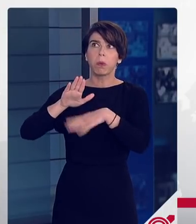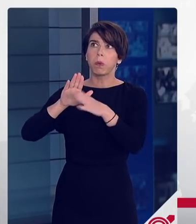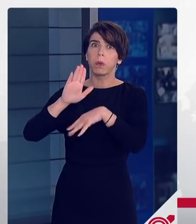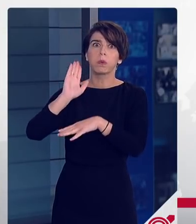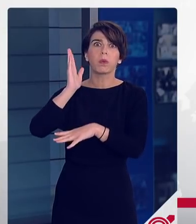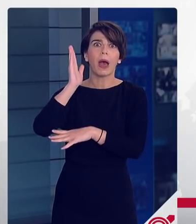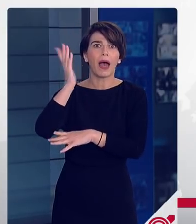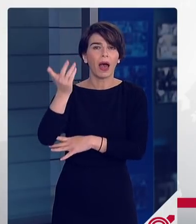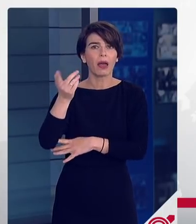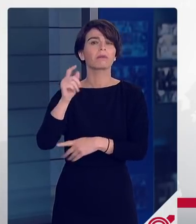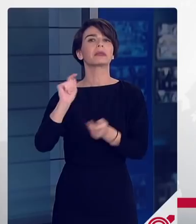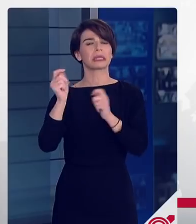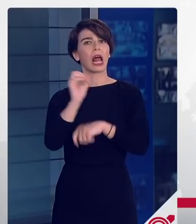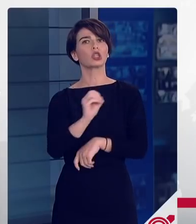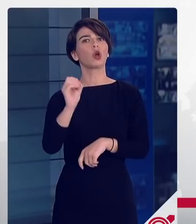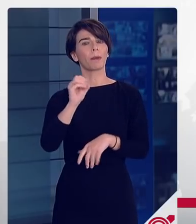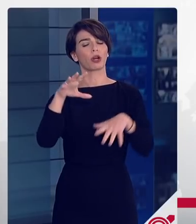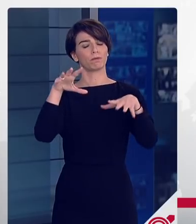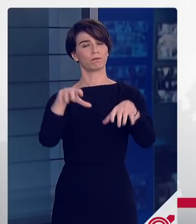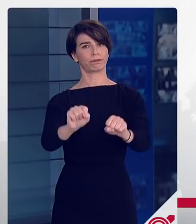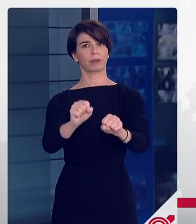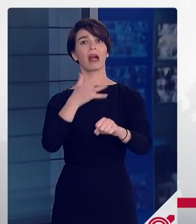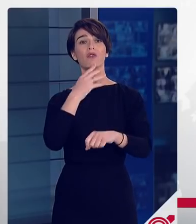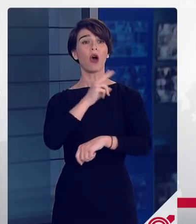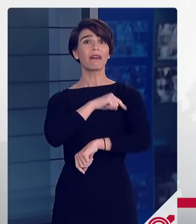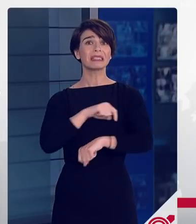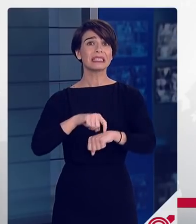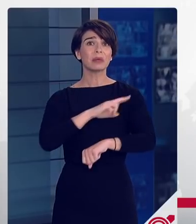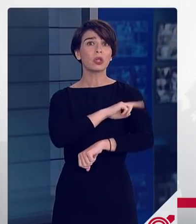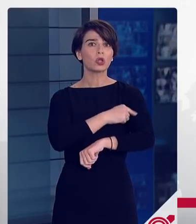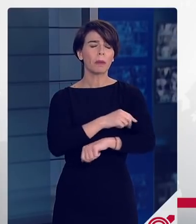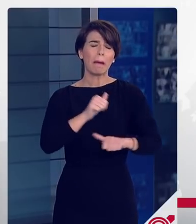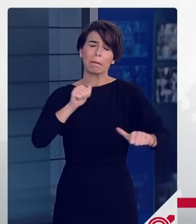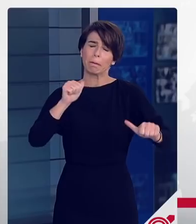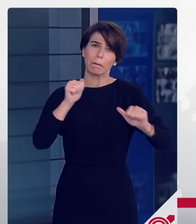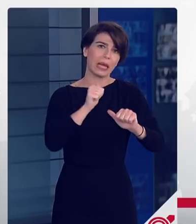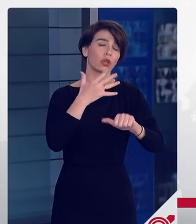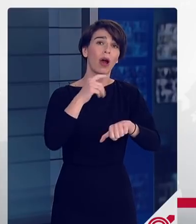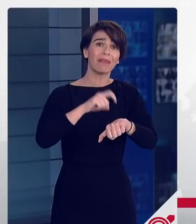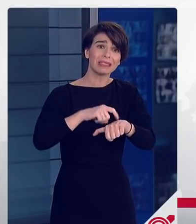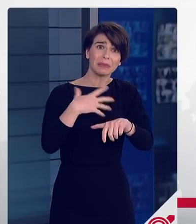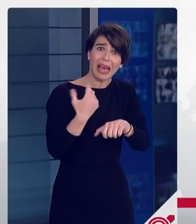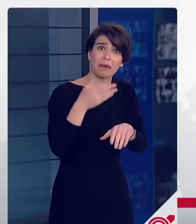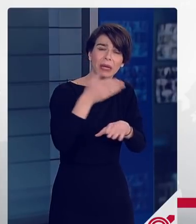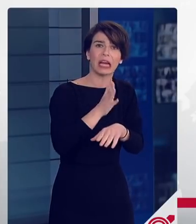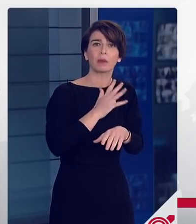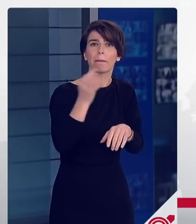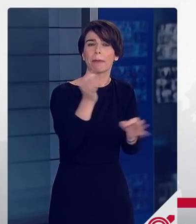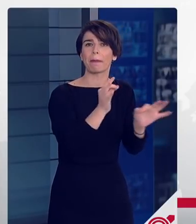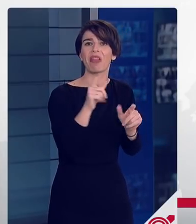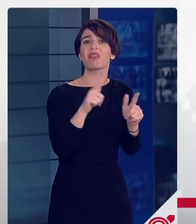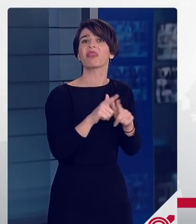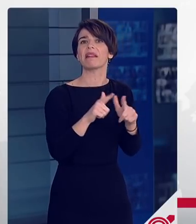μετάλλαξη όμικρον πλέον κυριαρχεί. Επειδή όμως το εθνικό μας σύστημα υγείας ακόμα πιέζεται και από τη Δέλτα, πρέπει να